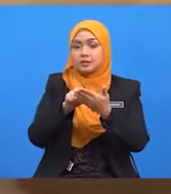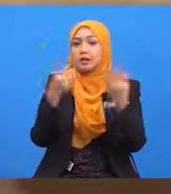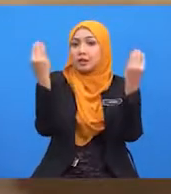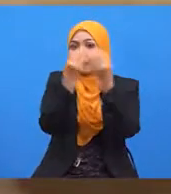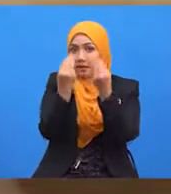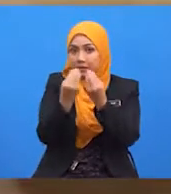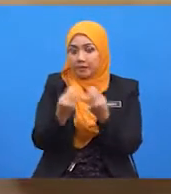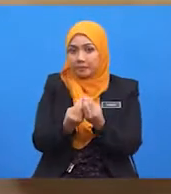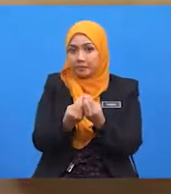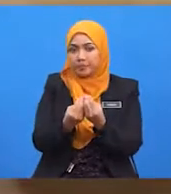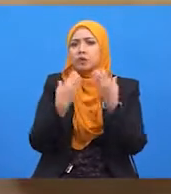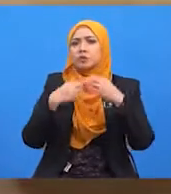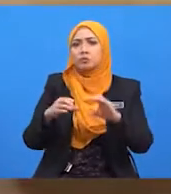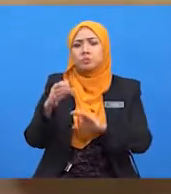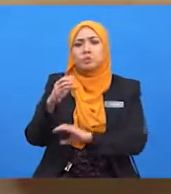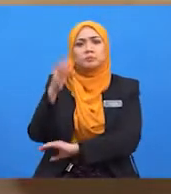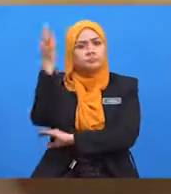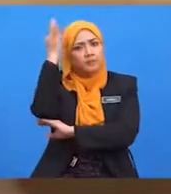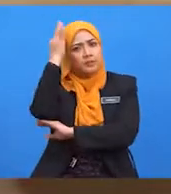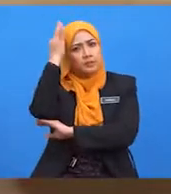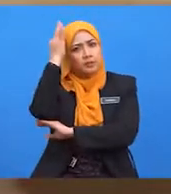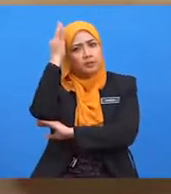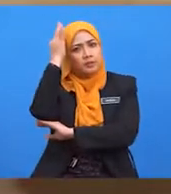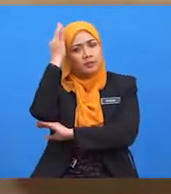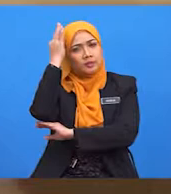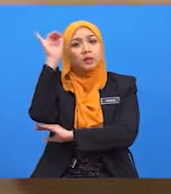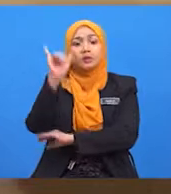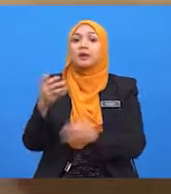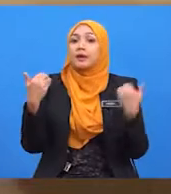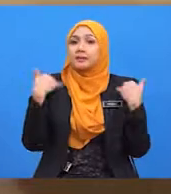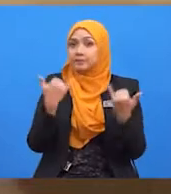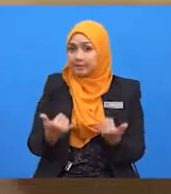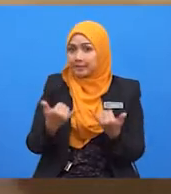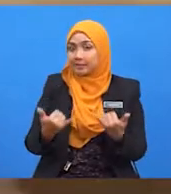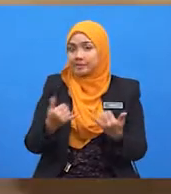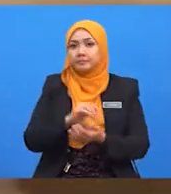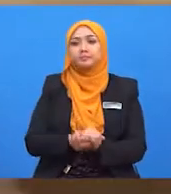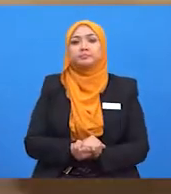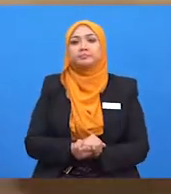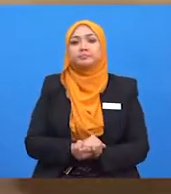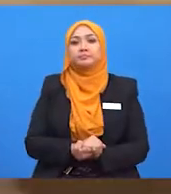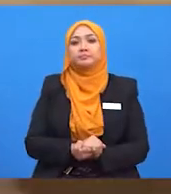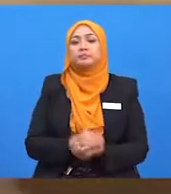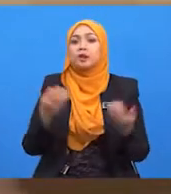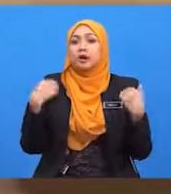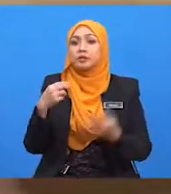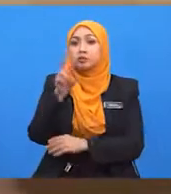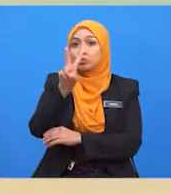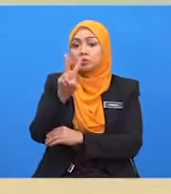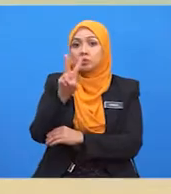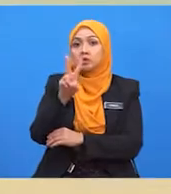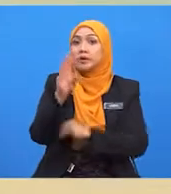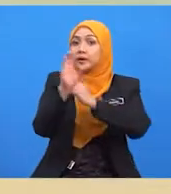bayangkan senario seperti berikut. Andaikan terdapat dua buah negara,